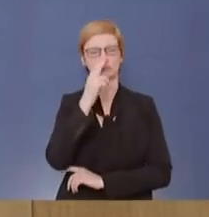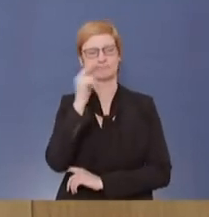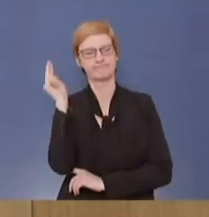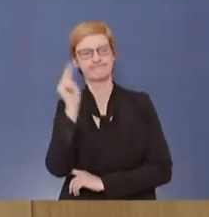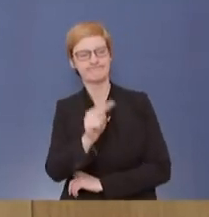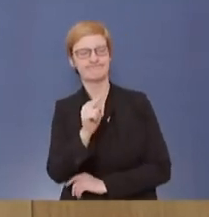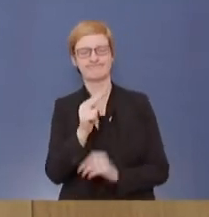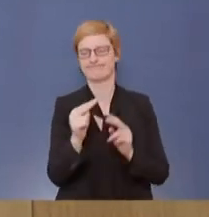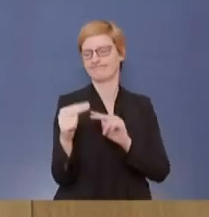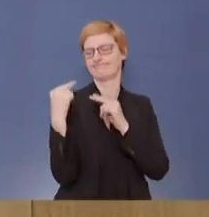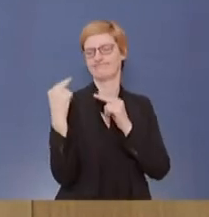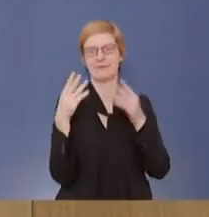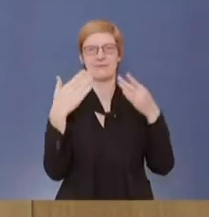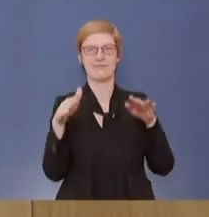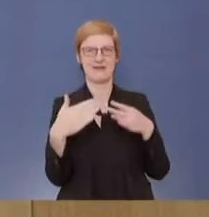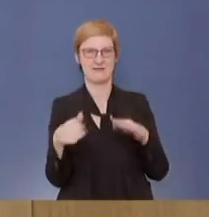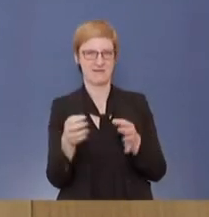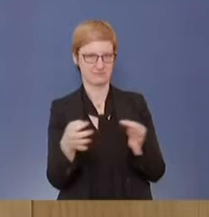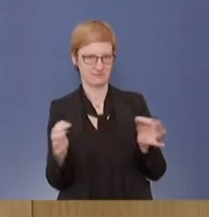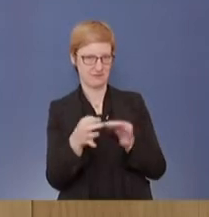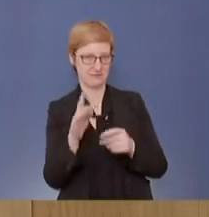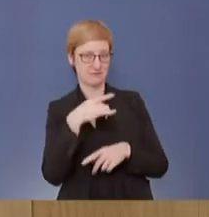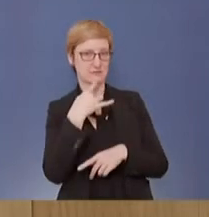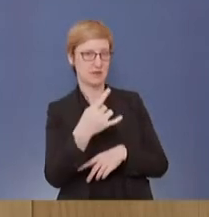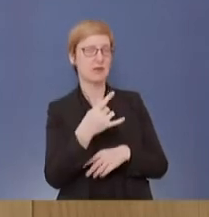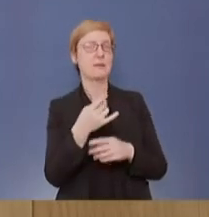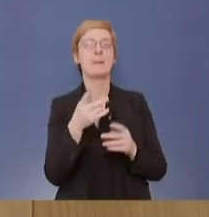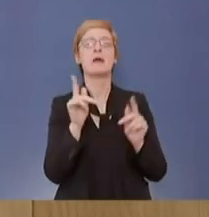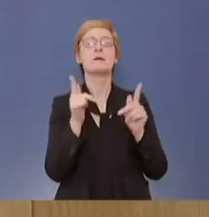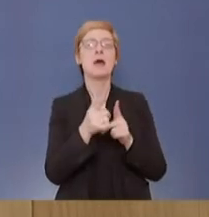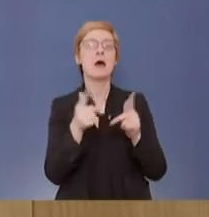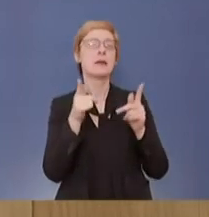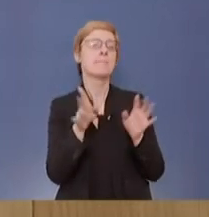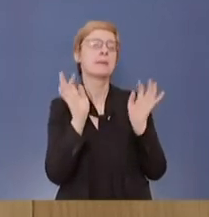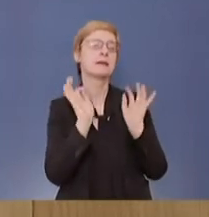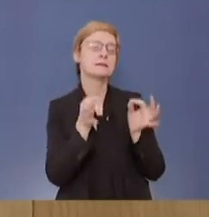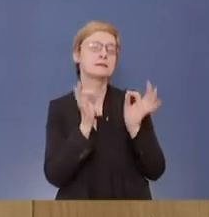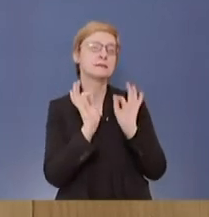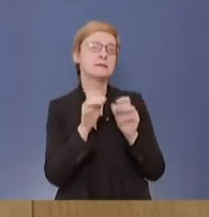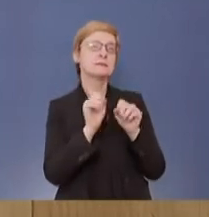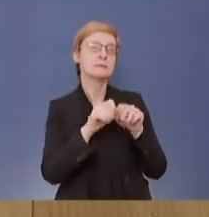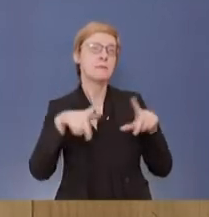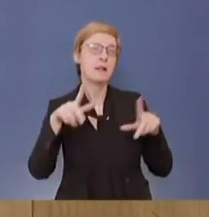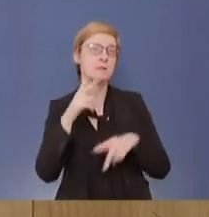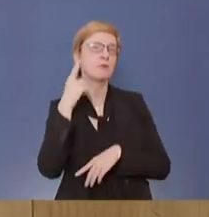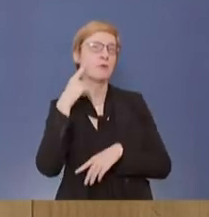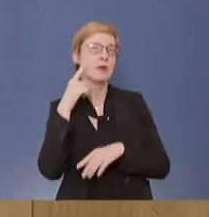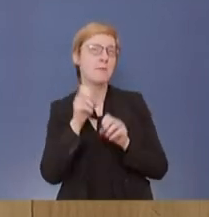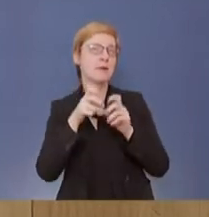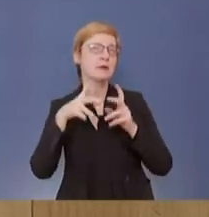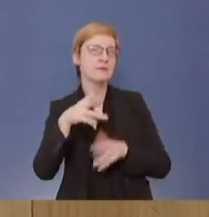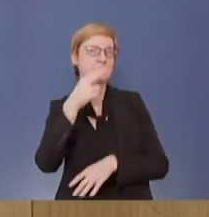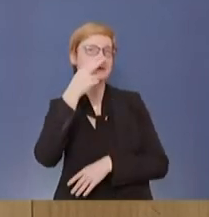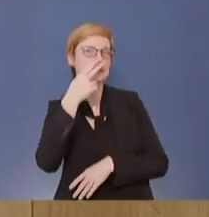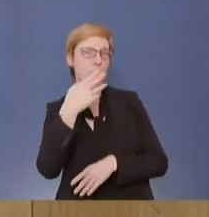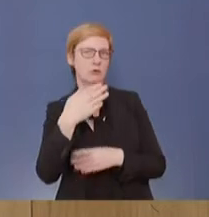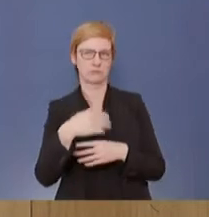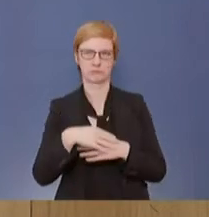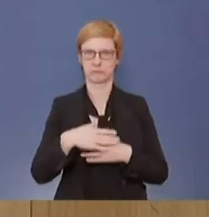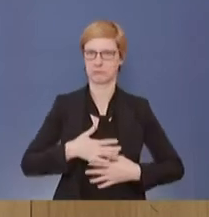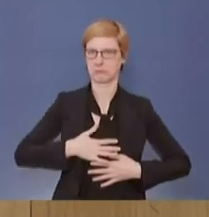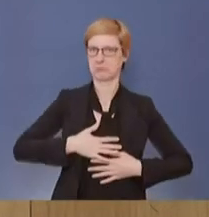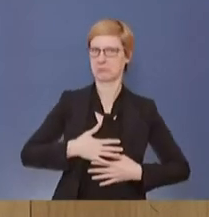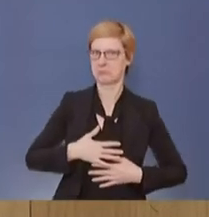Weihnachtstage, ich zitiere jetzt wörtlich, kein präzises Bild, wo wir in der Pandemie stehen. Da bin ich jetzt doch sehr überrascht. Man hat die